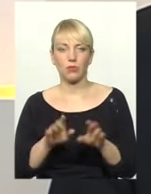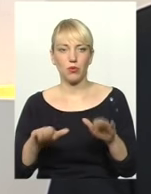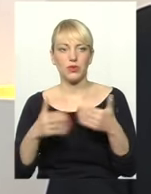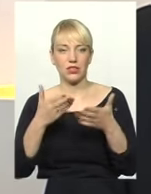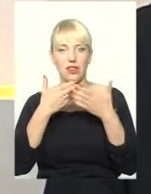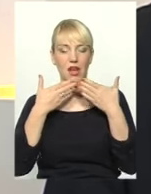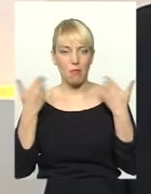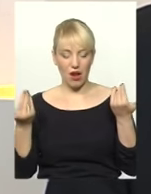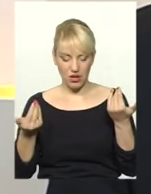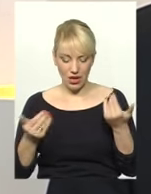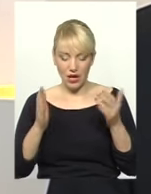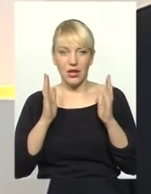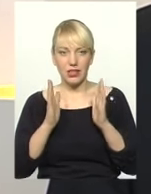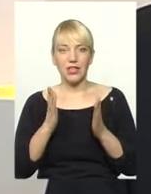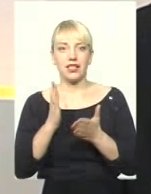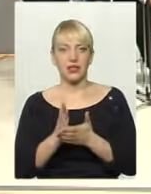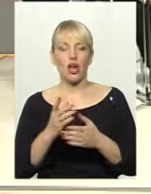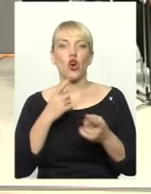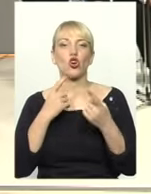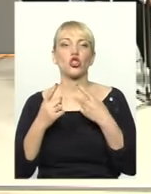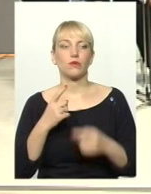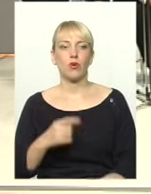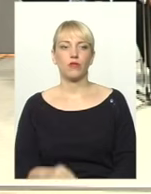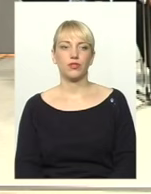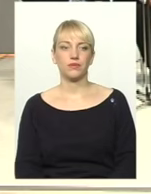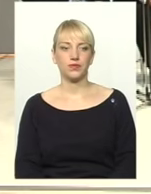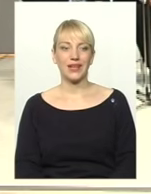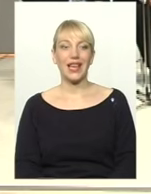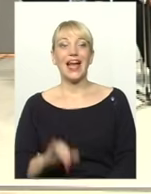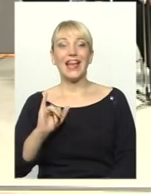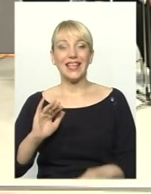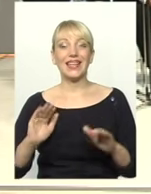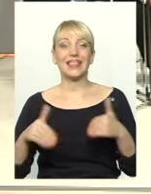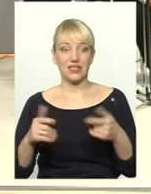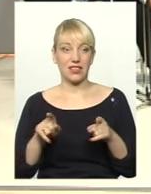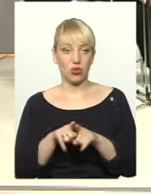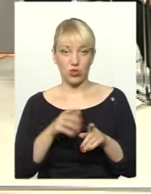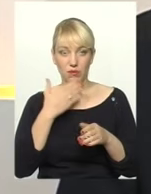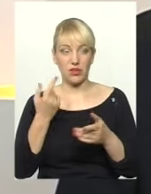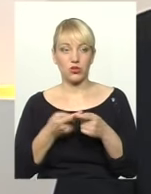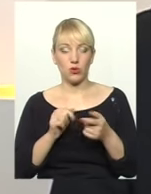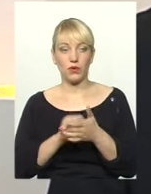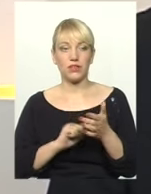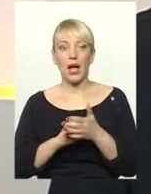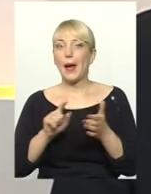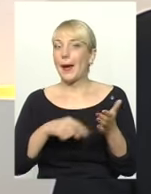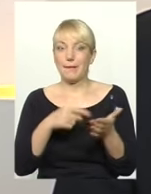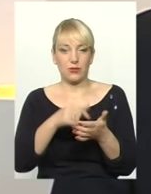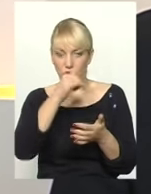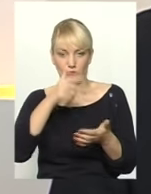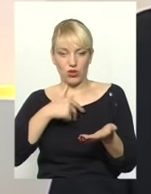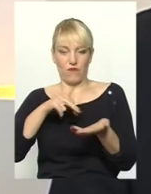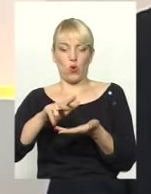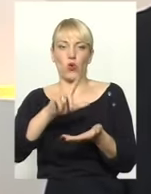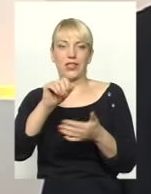немає, і тільки є розмови. В ініціативи також немає. Але місто не має виходити з ініціативи, повинна